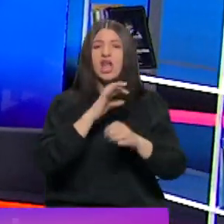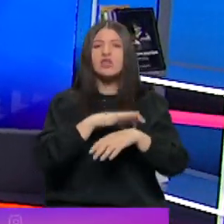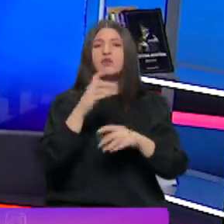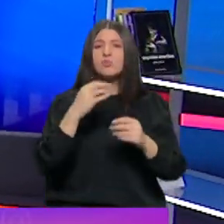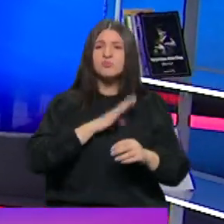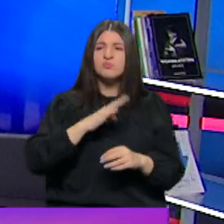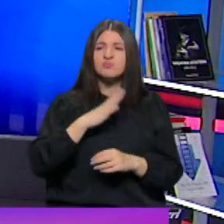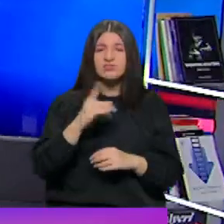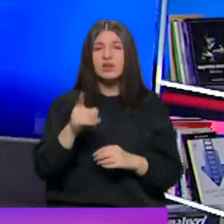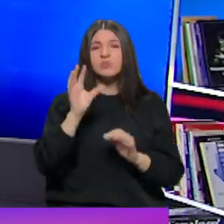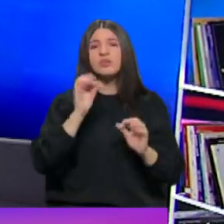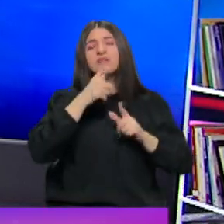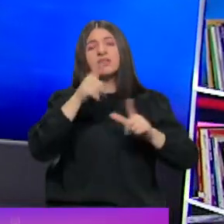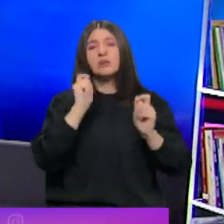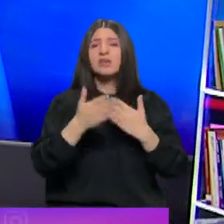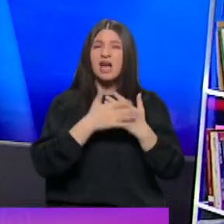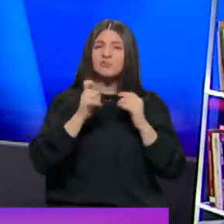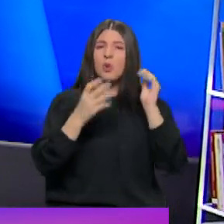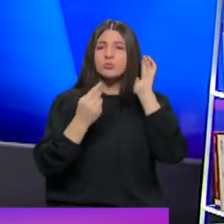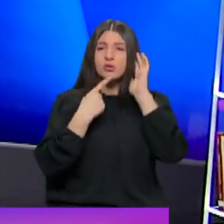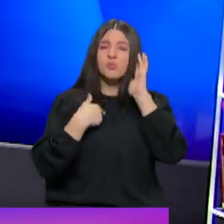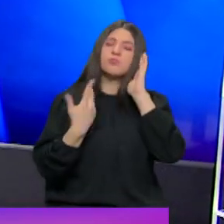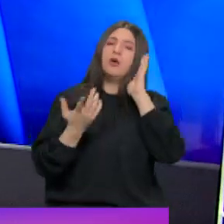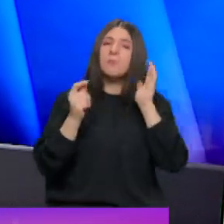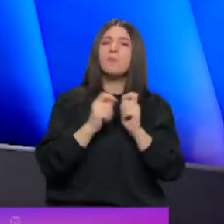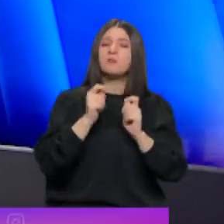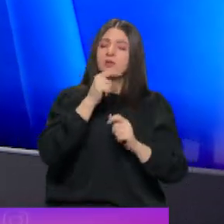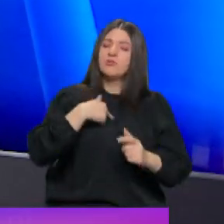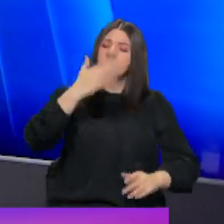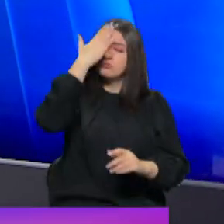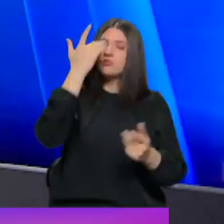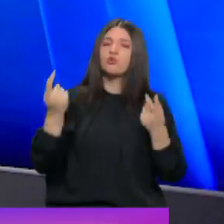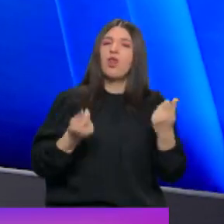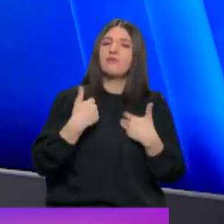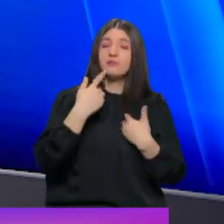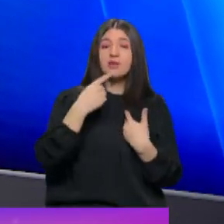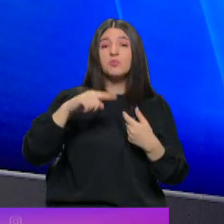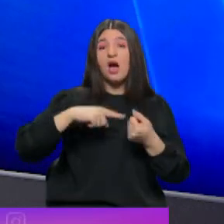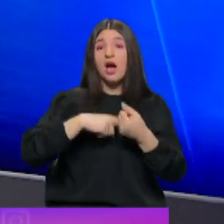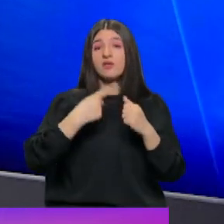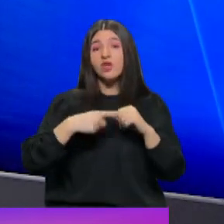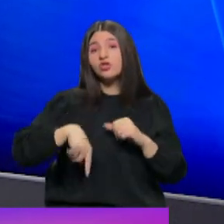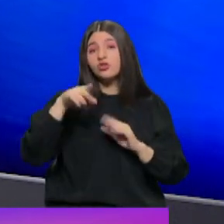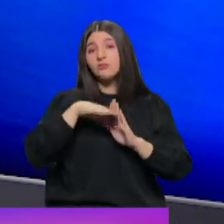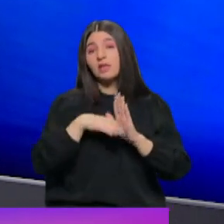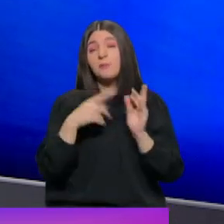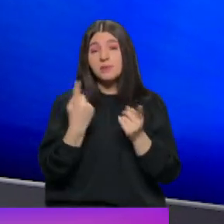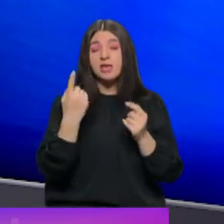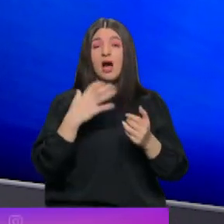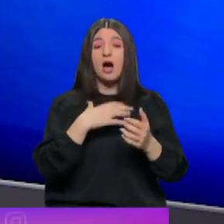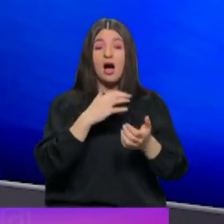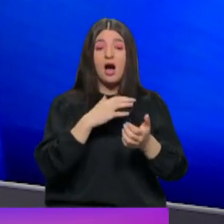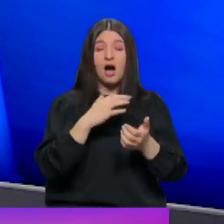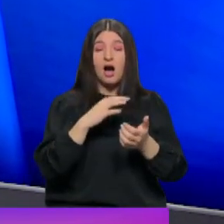sesini duyurmak istiyorlar. Yardımcı olur musun dedi. Balbay dedim. Ne demek? Bu benim görevim dedim. Bu haftanın gündem maddelerinden birisi de aile